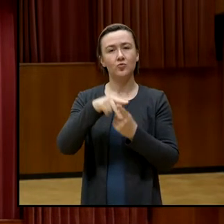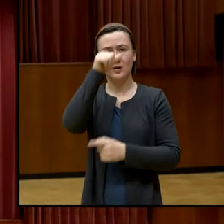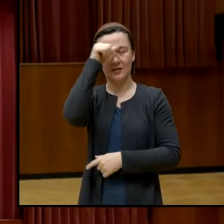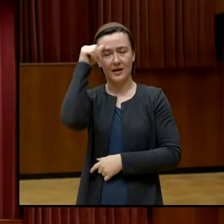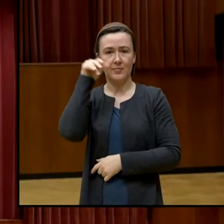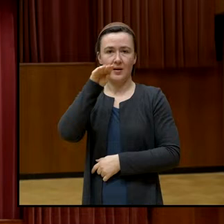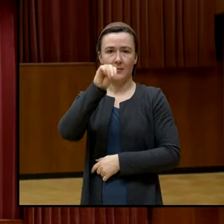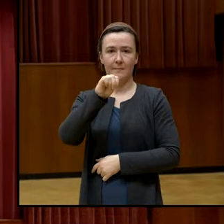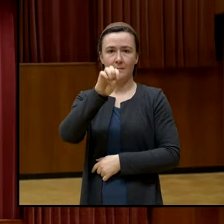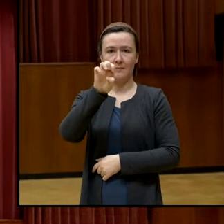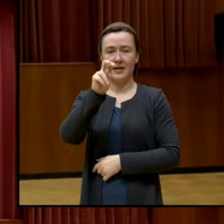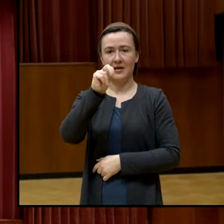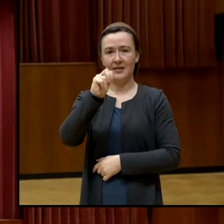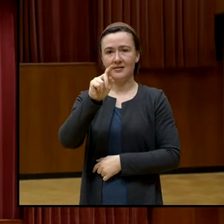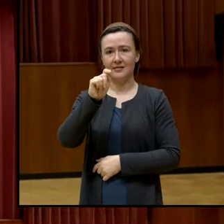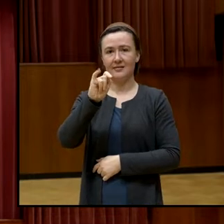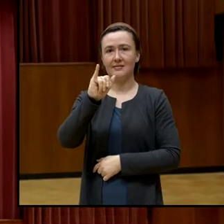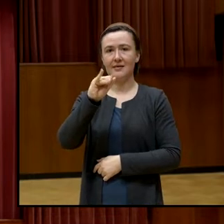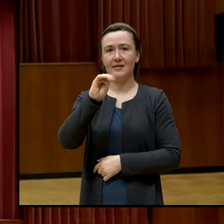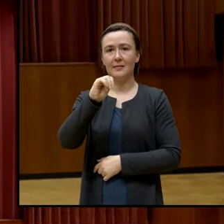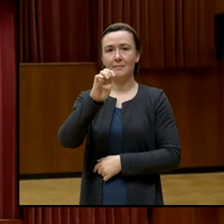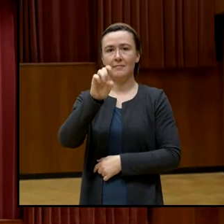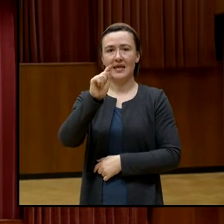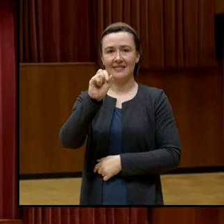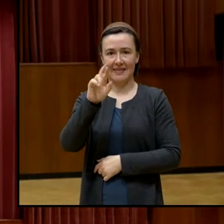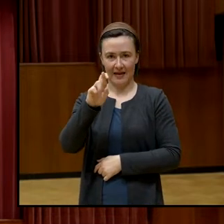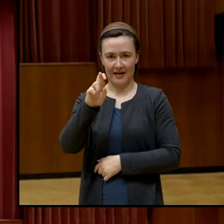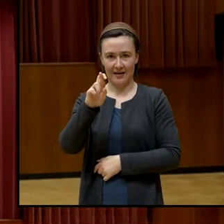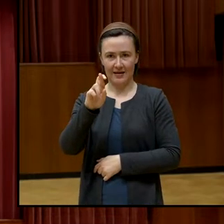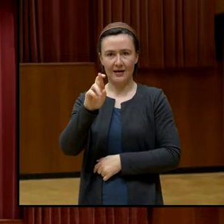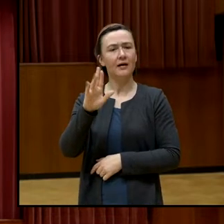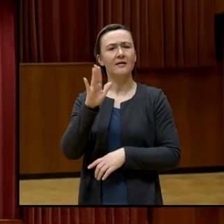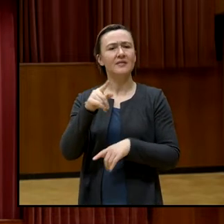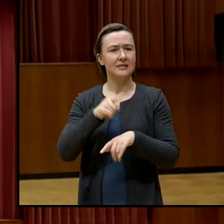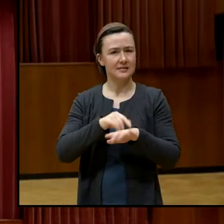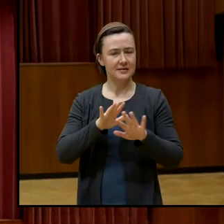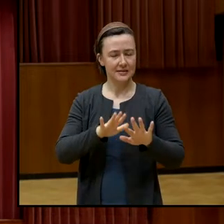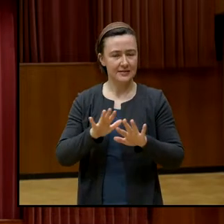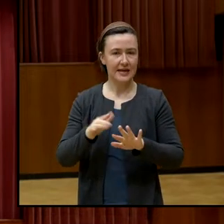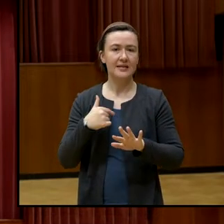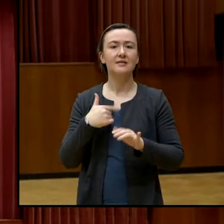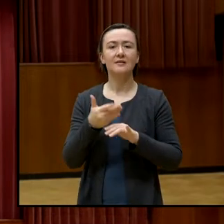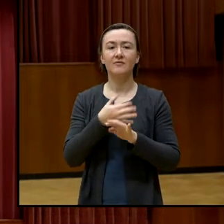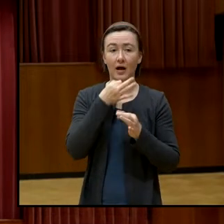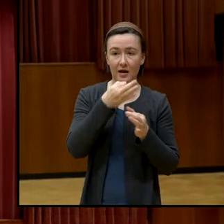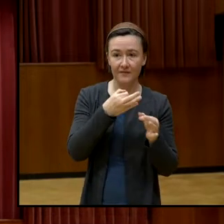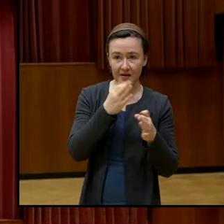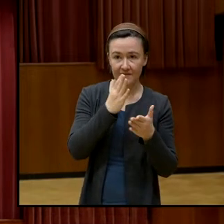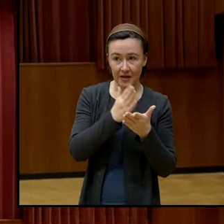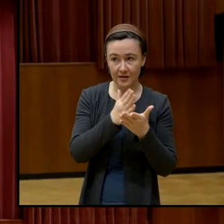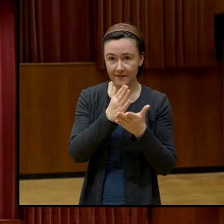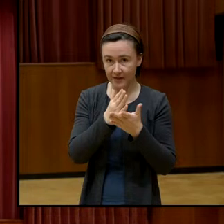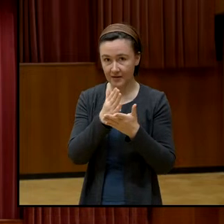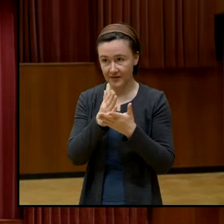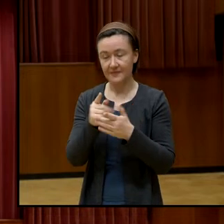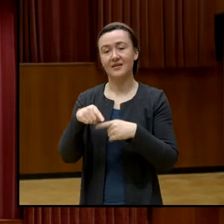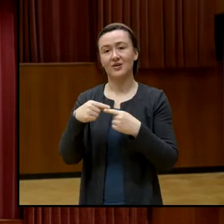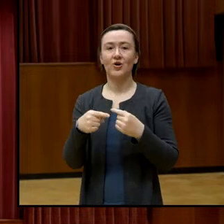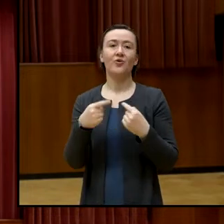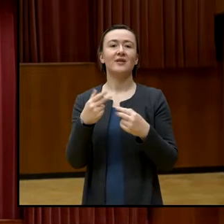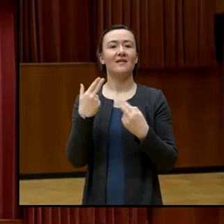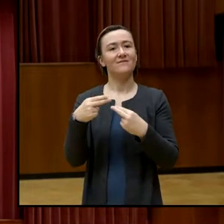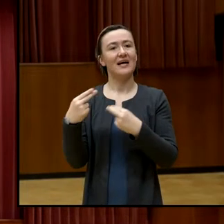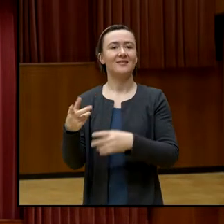Dafür nehmen wir uns dann ein bisschen Zeit. Ich werde dann immer wieder fragen, ob wir alle die Frage beantwortet haben. Und dann geht es weiter mit der jeweiligen